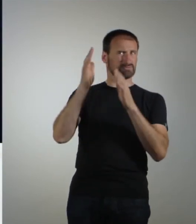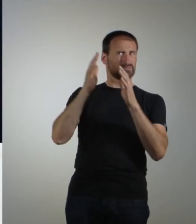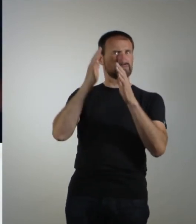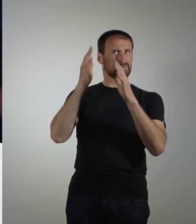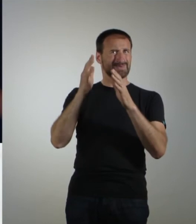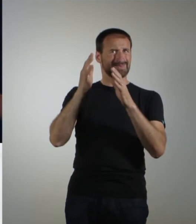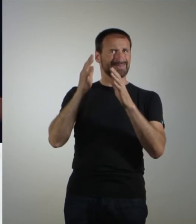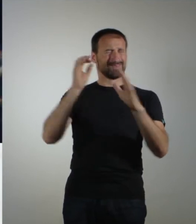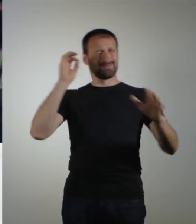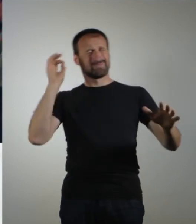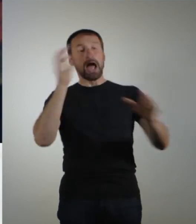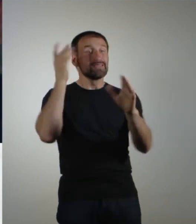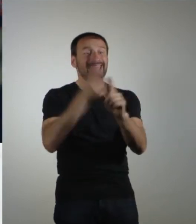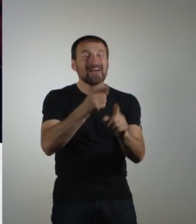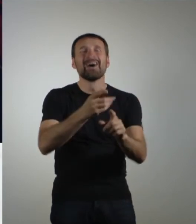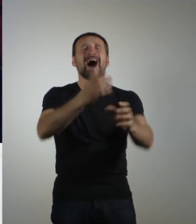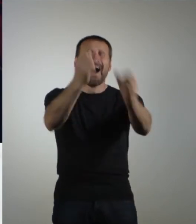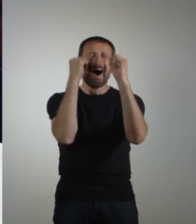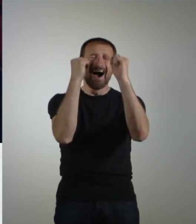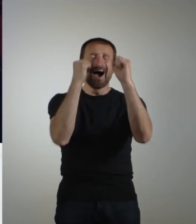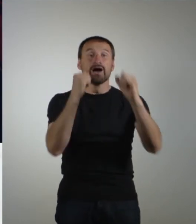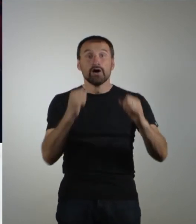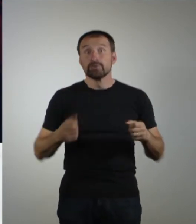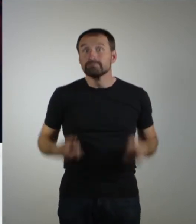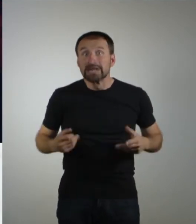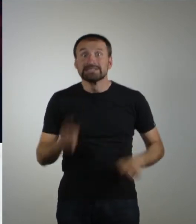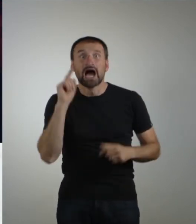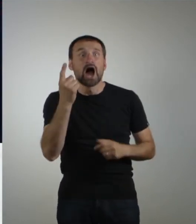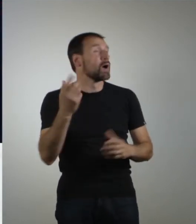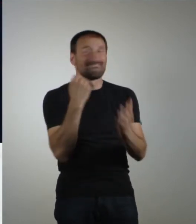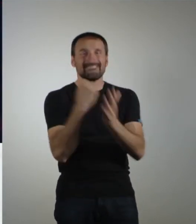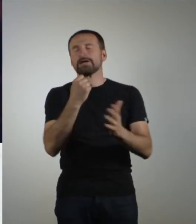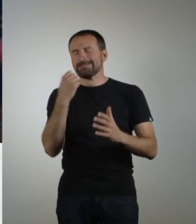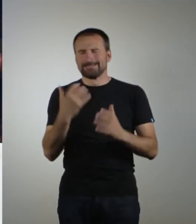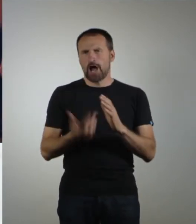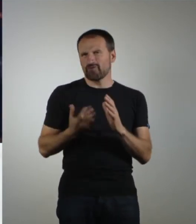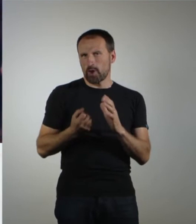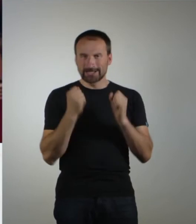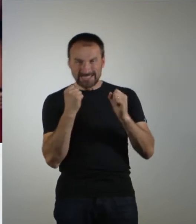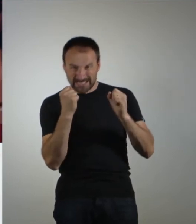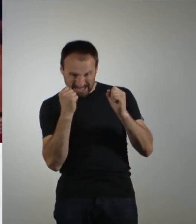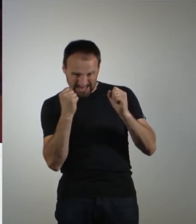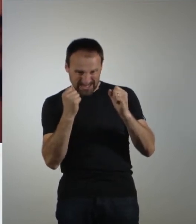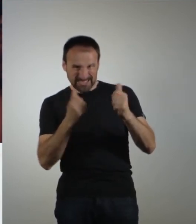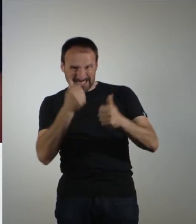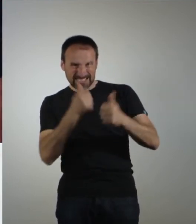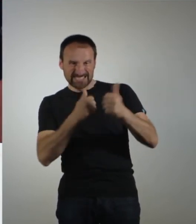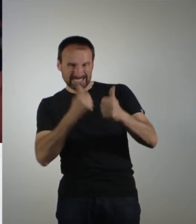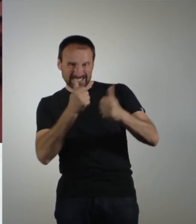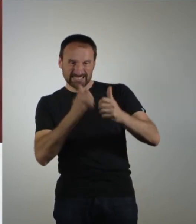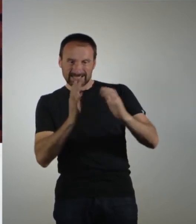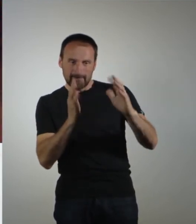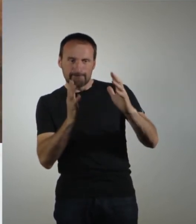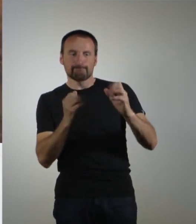Aber er trifft. Ich fasse es nicht. Wahnsinn. Und auch Basti. Die Aufholjagd kann wieder starten. Ja. Und